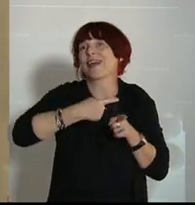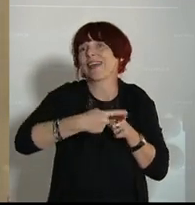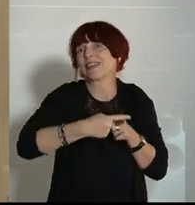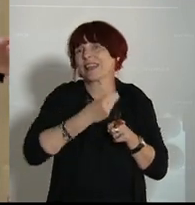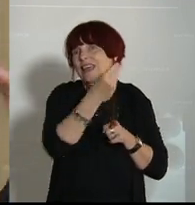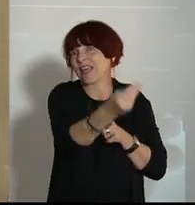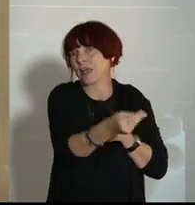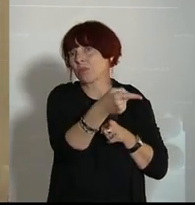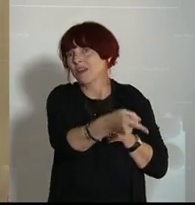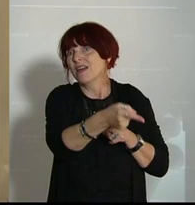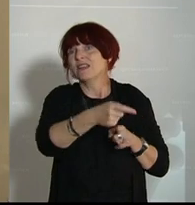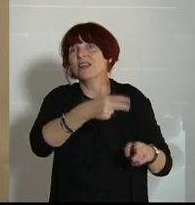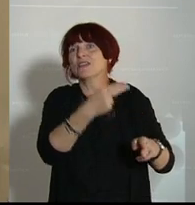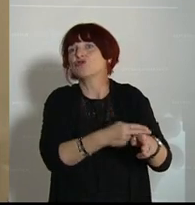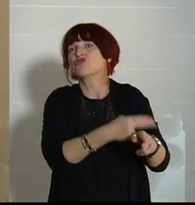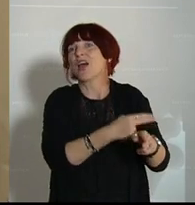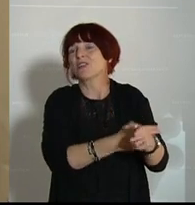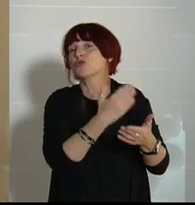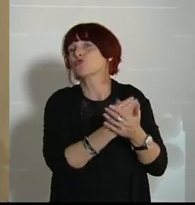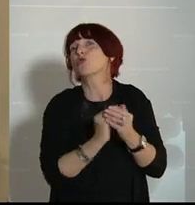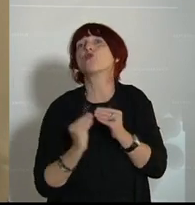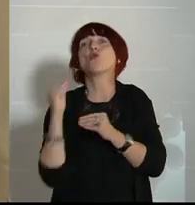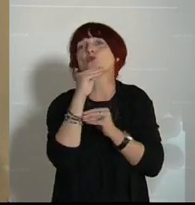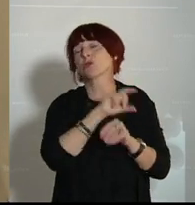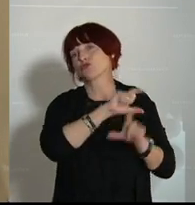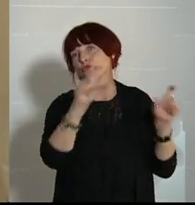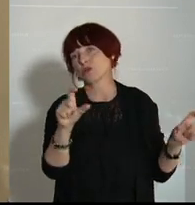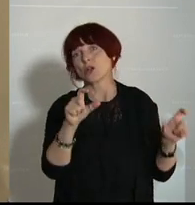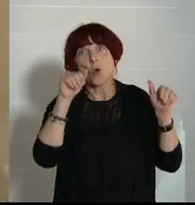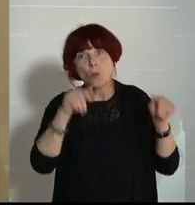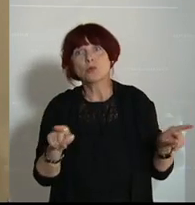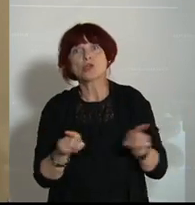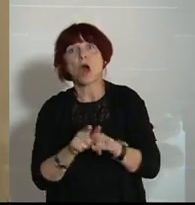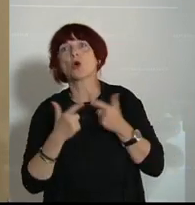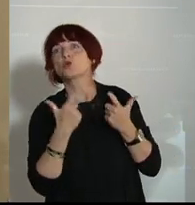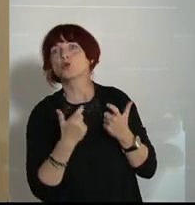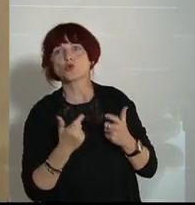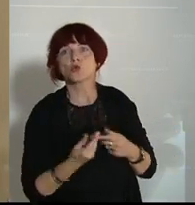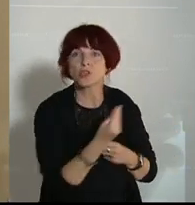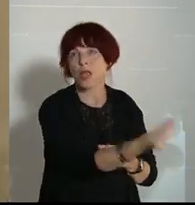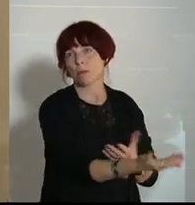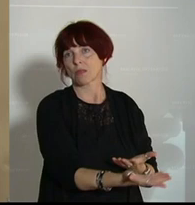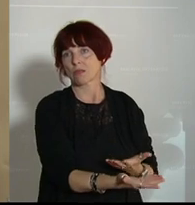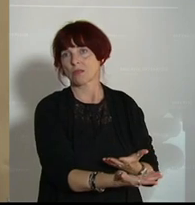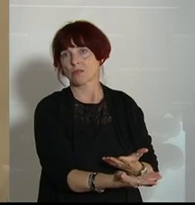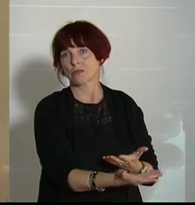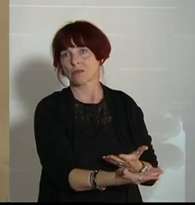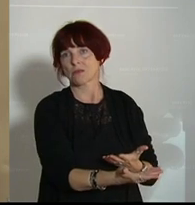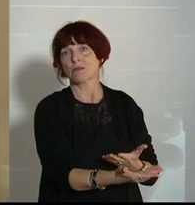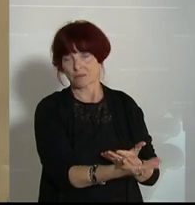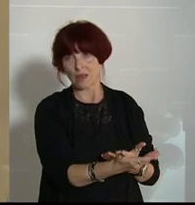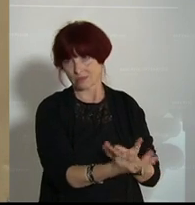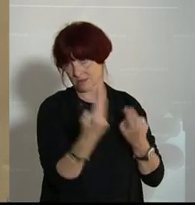verschuldete, überschuldete Staaten, sondern selbstverständlich hier auch Zuschüsse zu gewähren. Ich glaube,